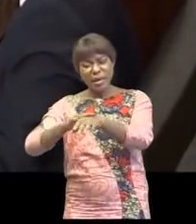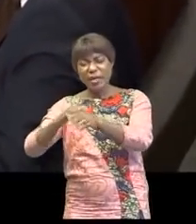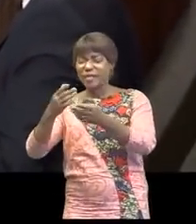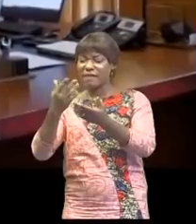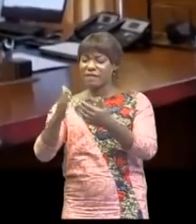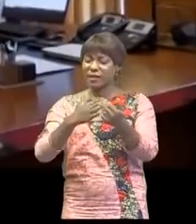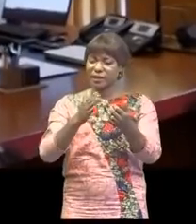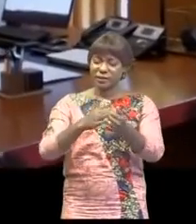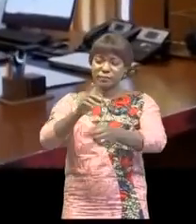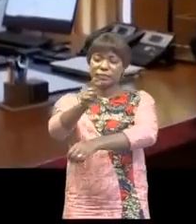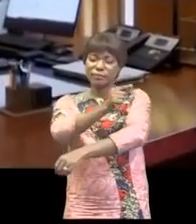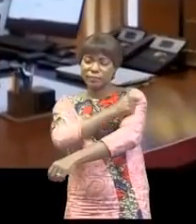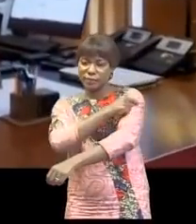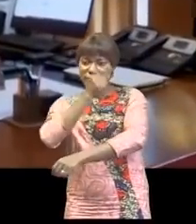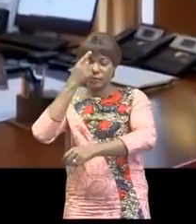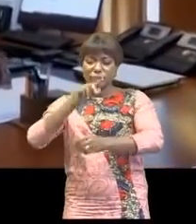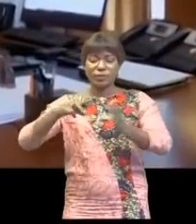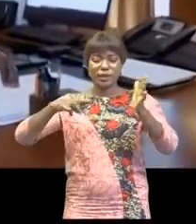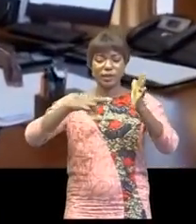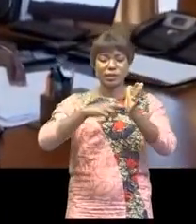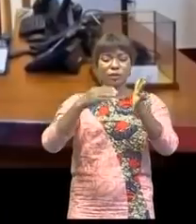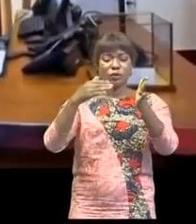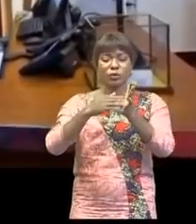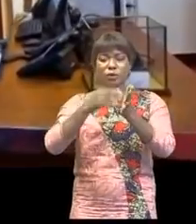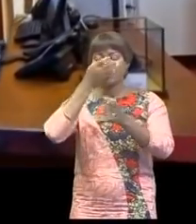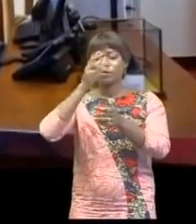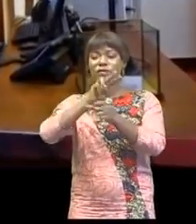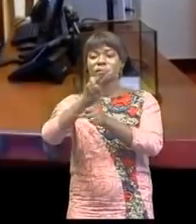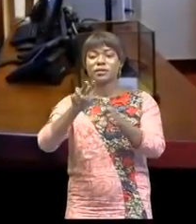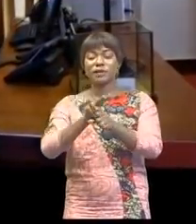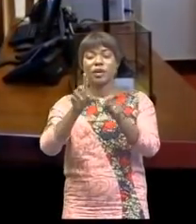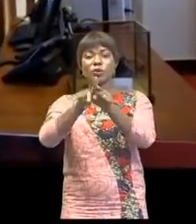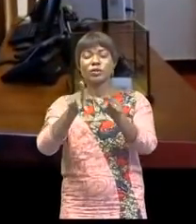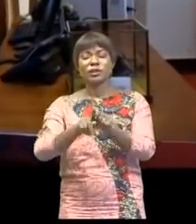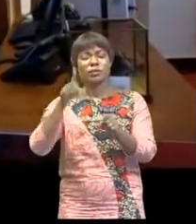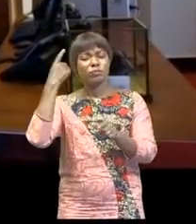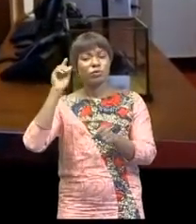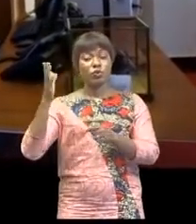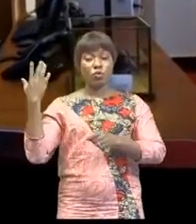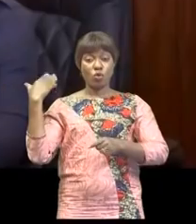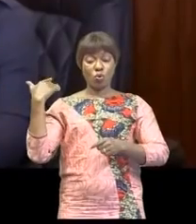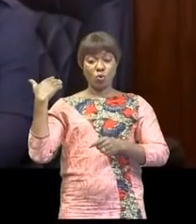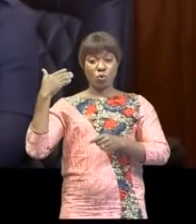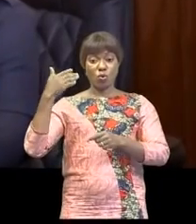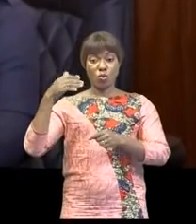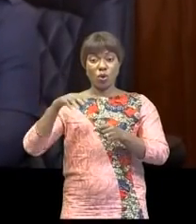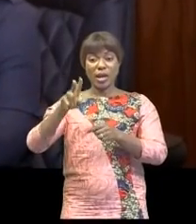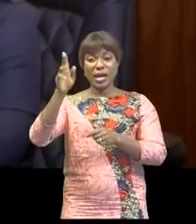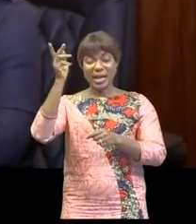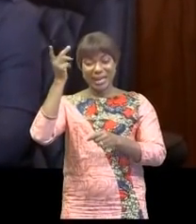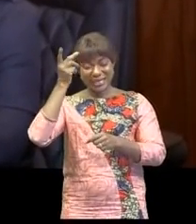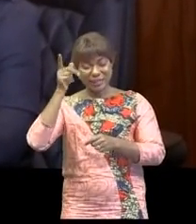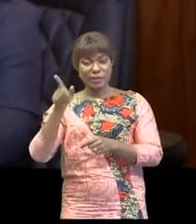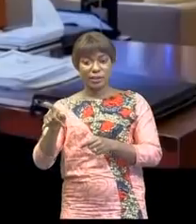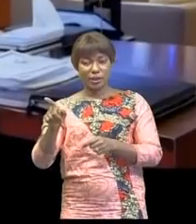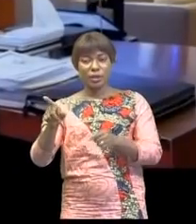riposte contre le coronavirus. En ce qui concerne la pollution des rivières Kassai et Chikapa, le ministre de la Santé